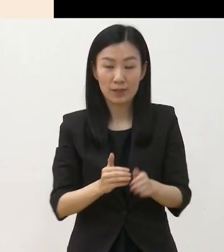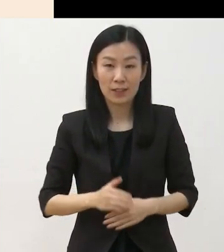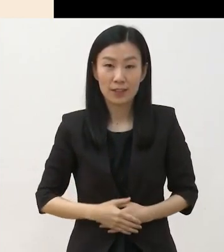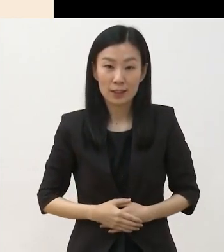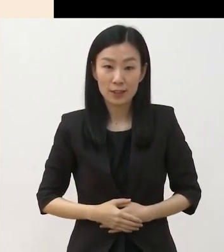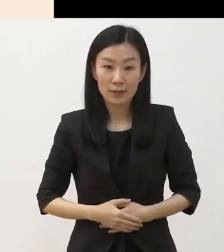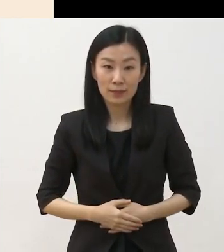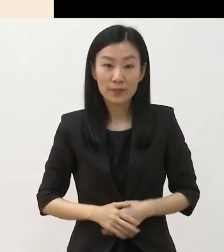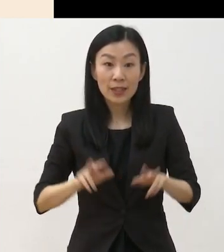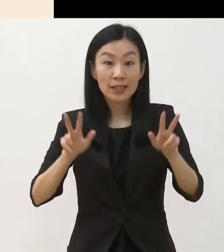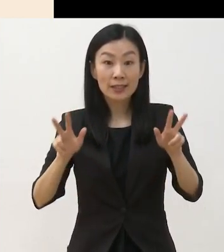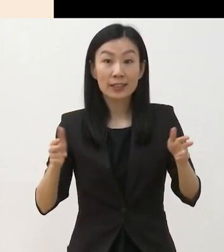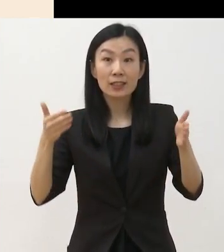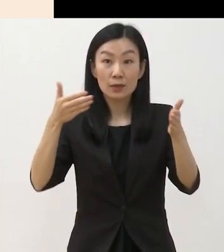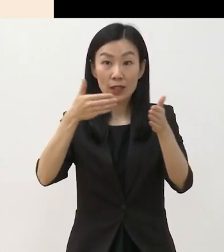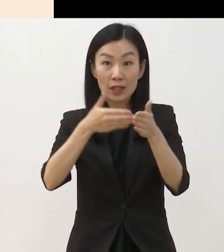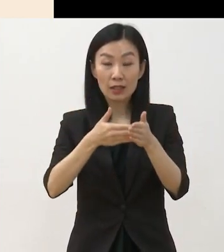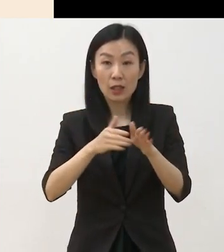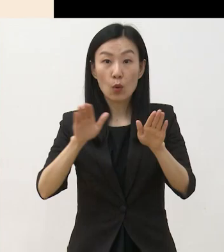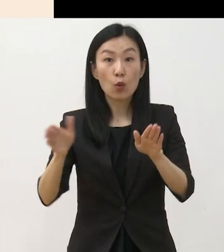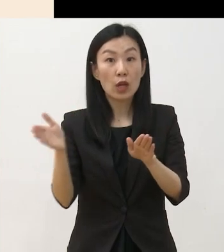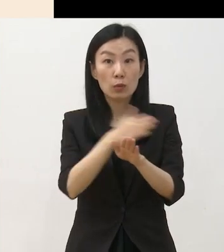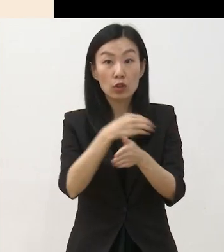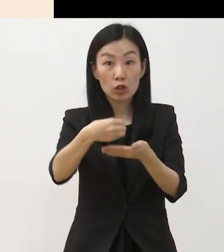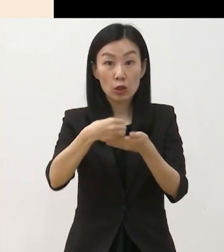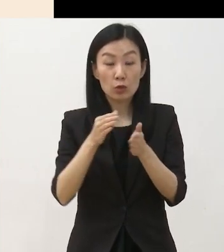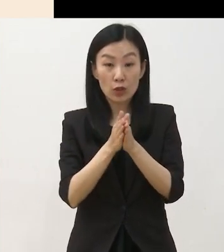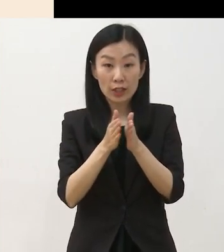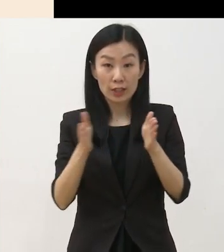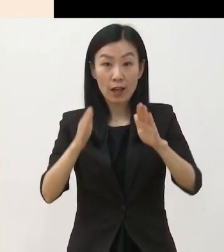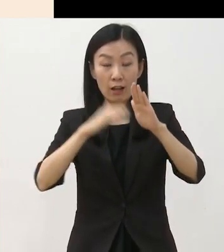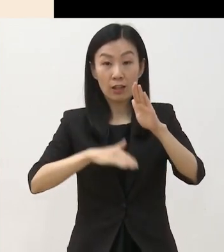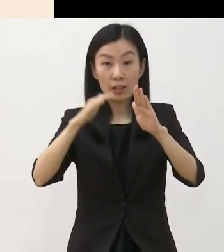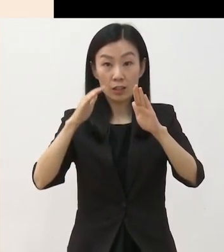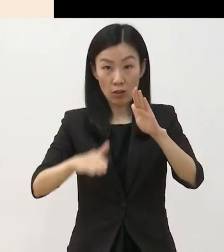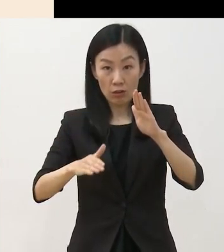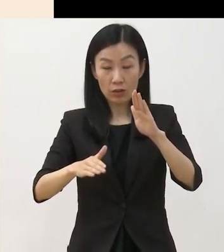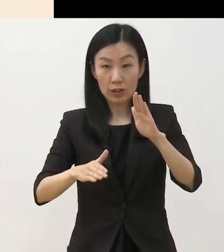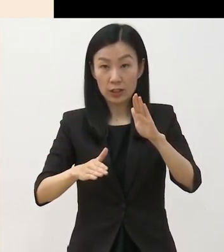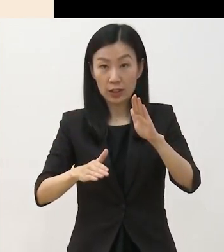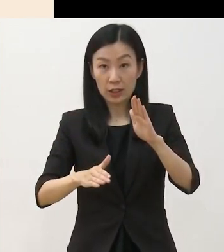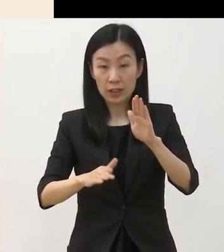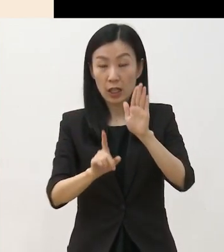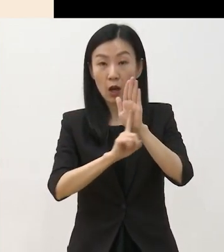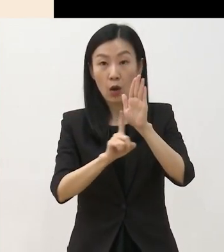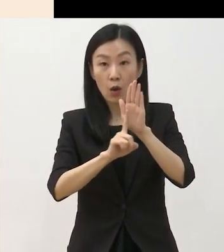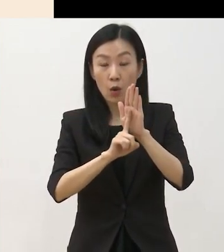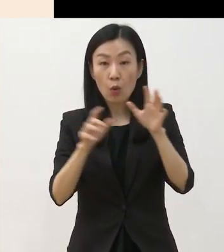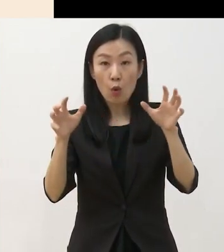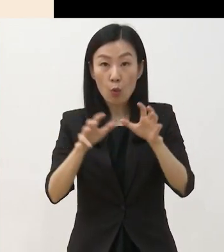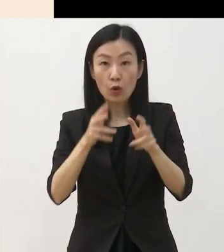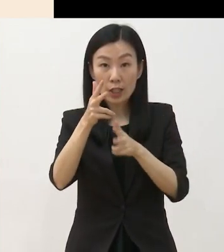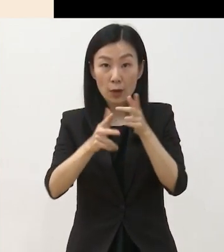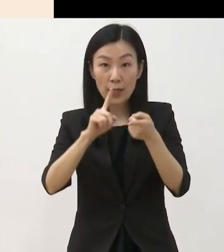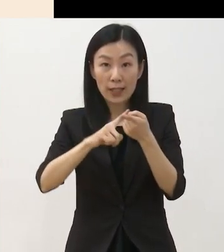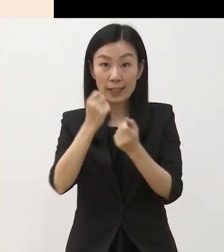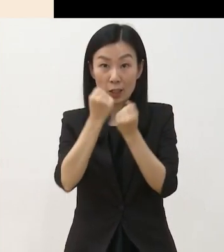지금까지가 오늘부터 접수가 시작되는 정시 공모 사업에 대한 설명이었고요